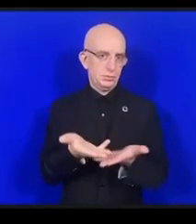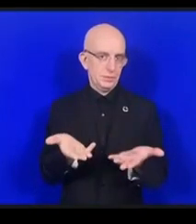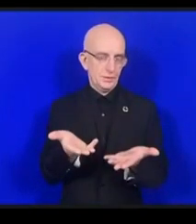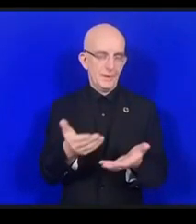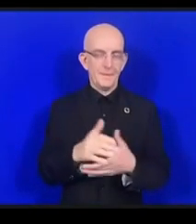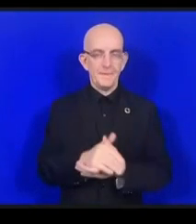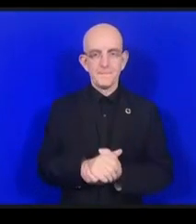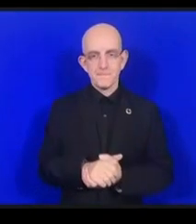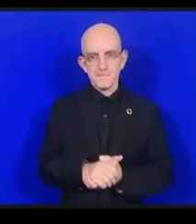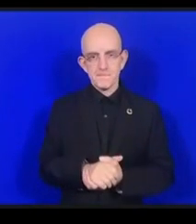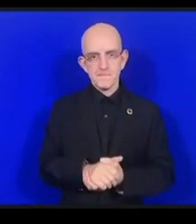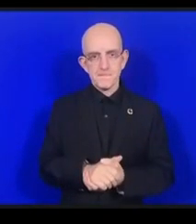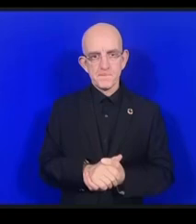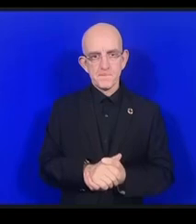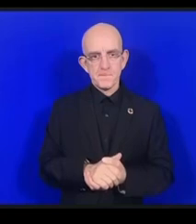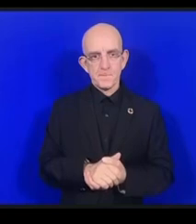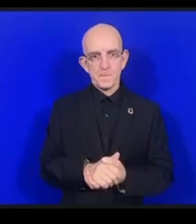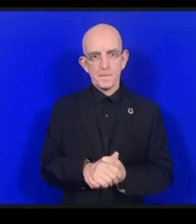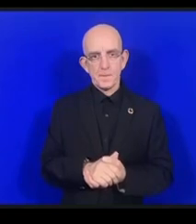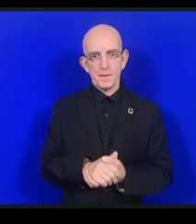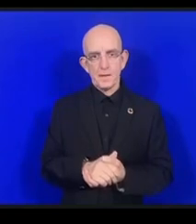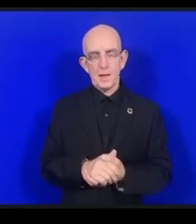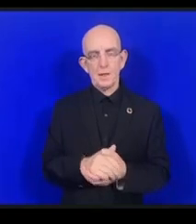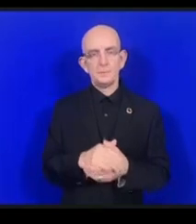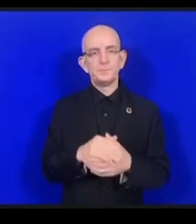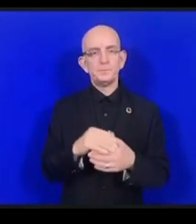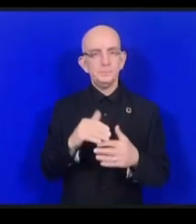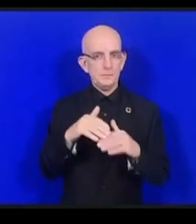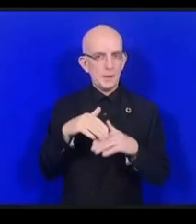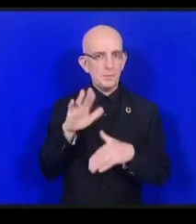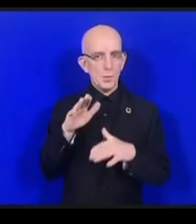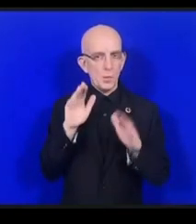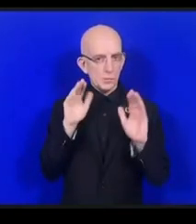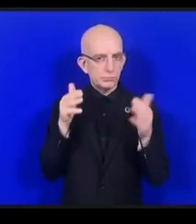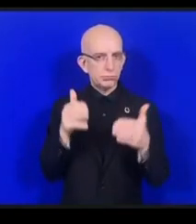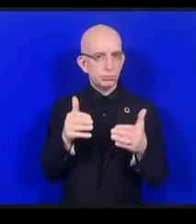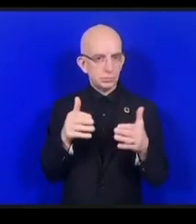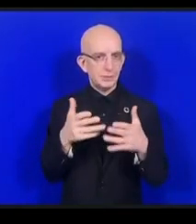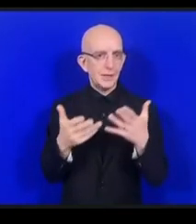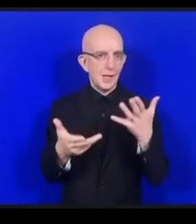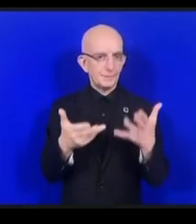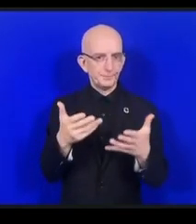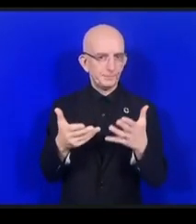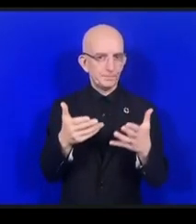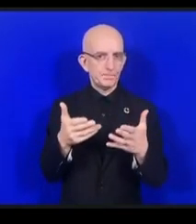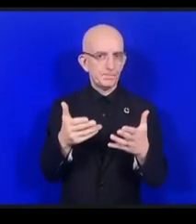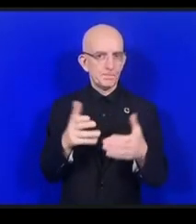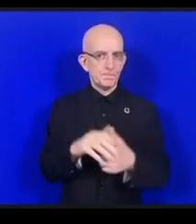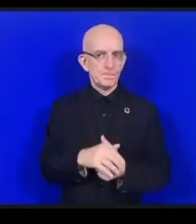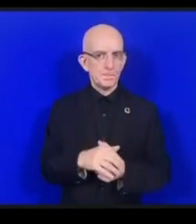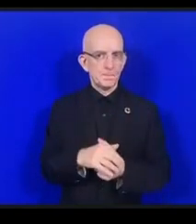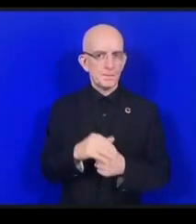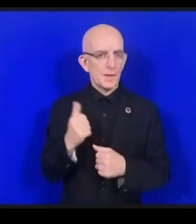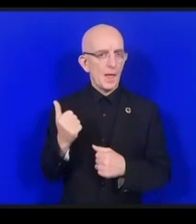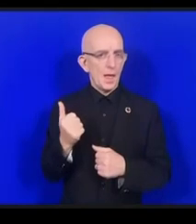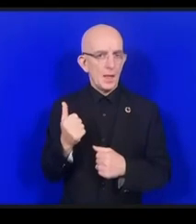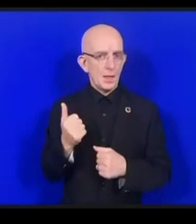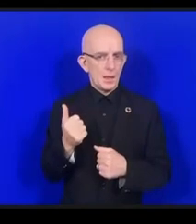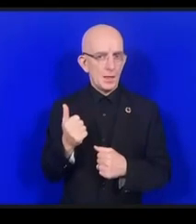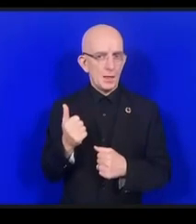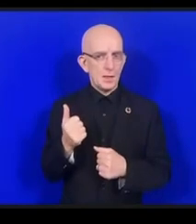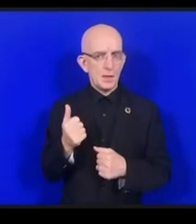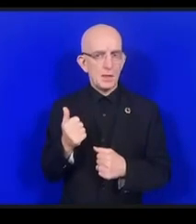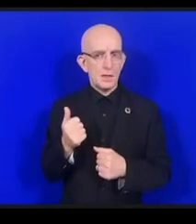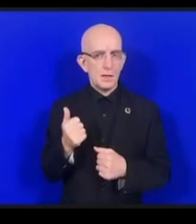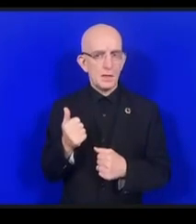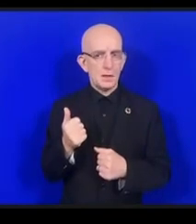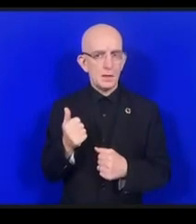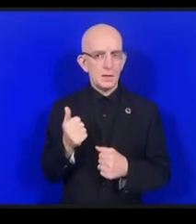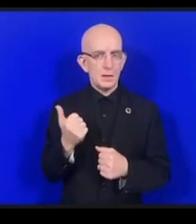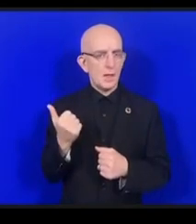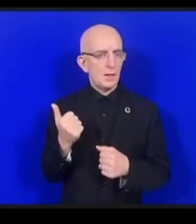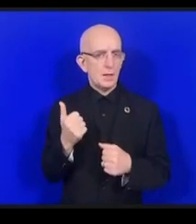plus